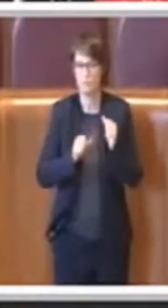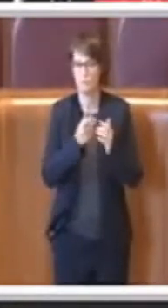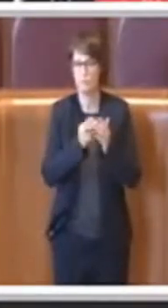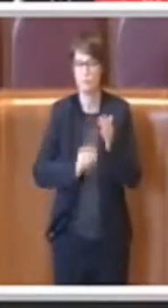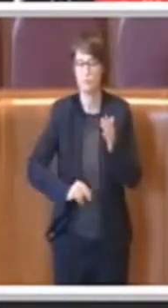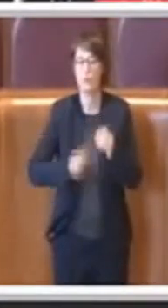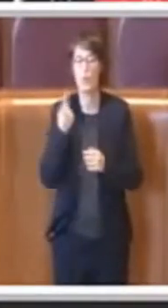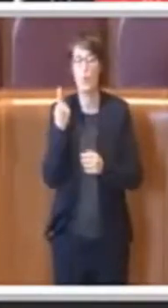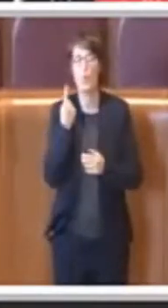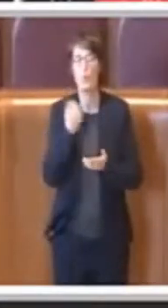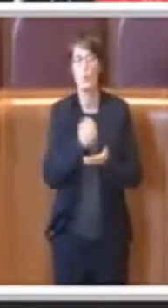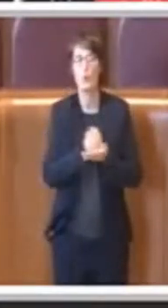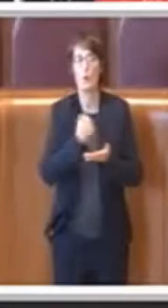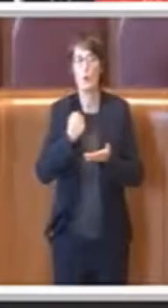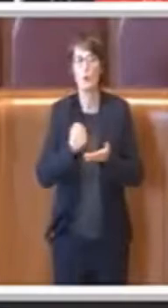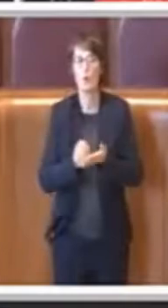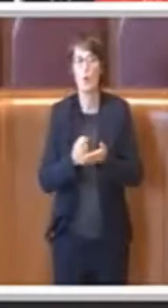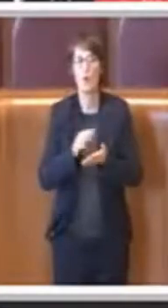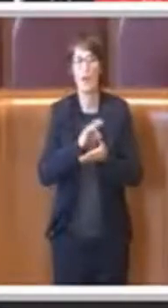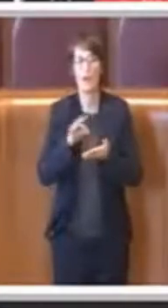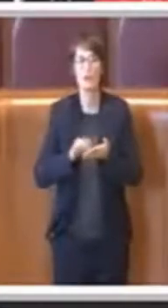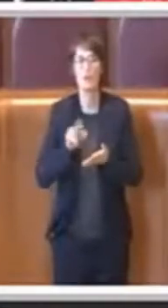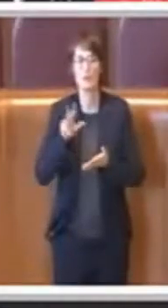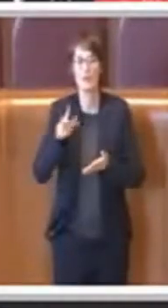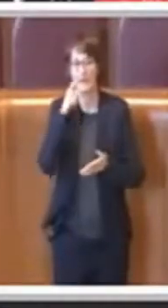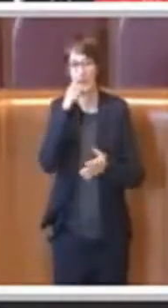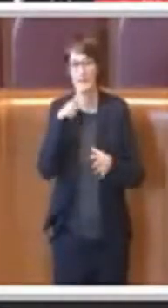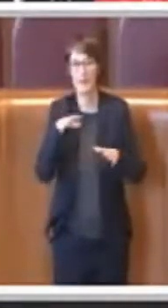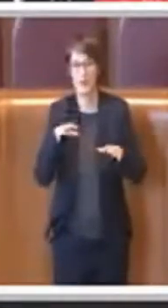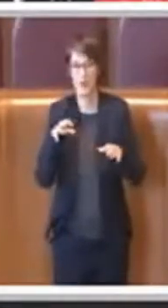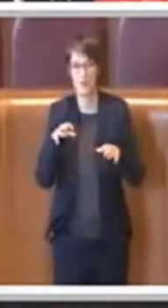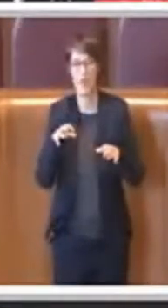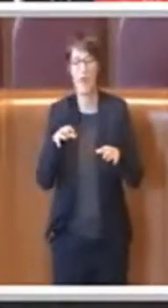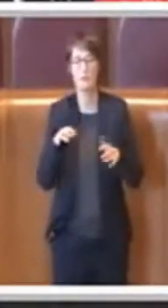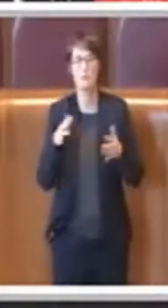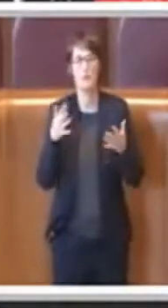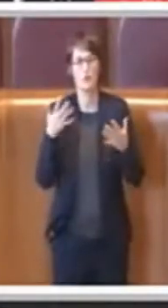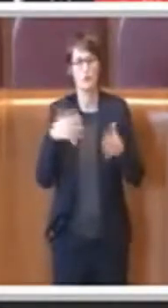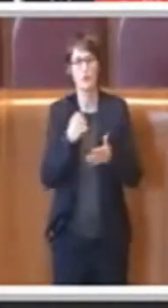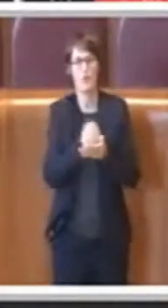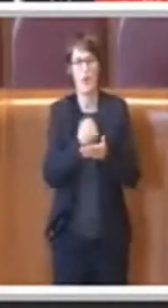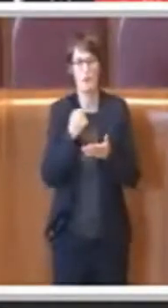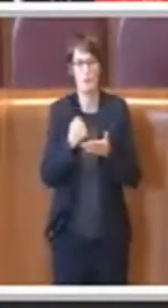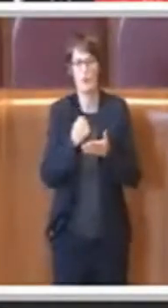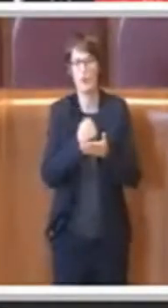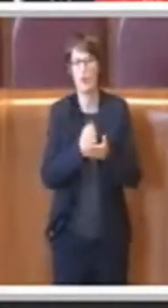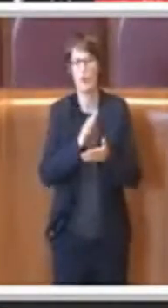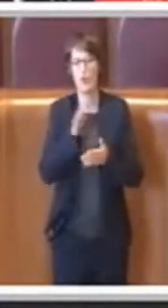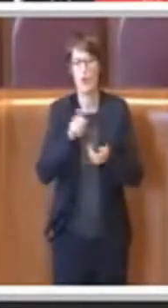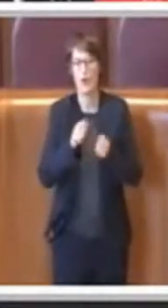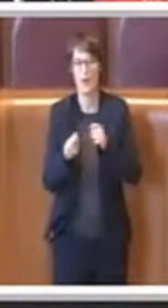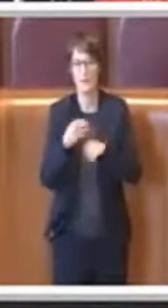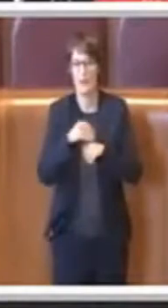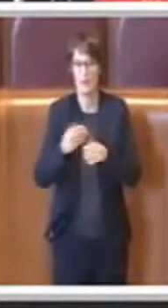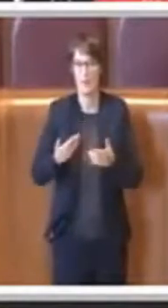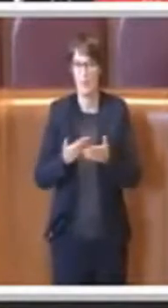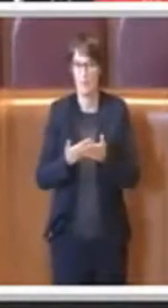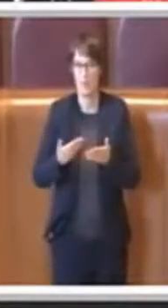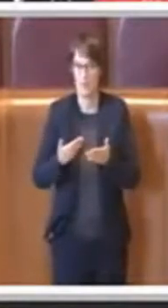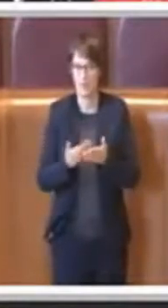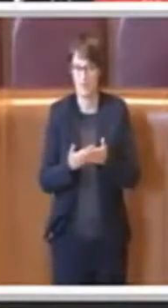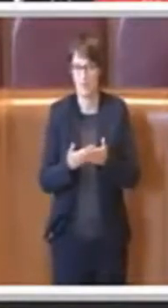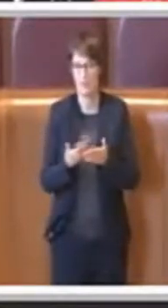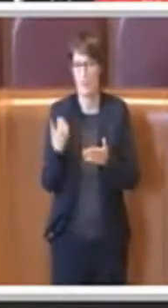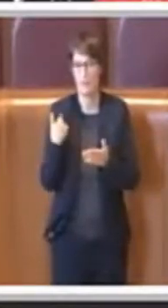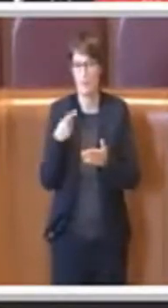abbiamo protocollato il 3 novembre, data in cui sono stati protocollati gli altri emendamenti di cui abbiamo parlato prima, mentre gli